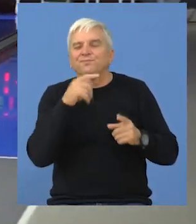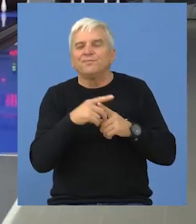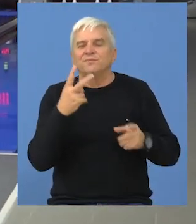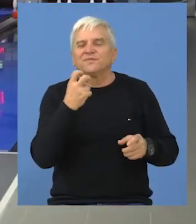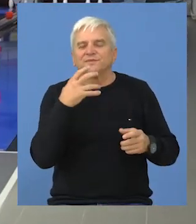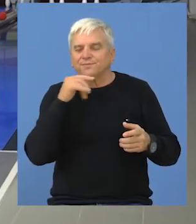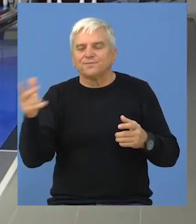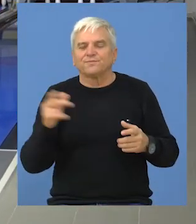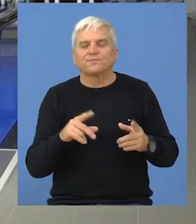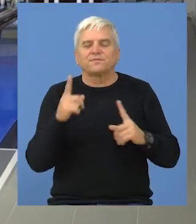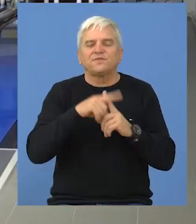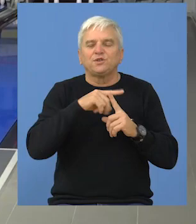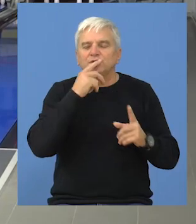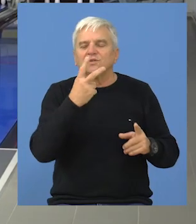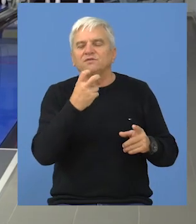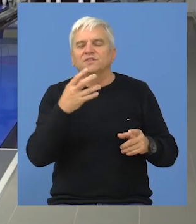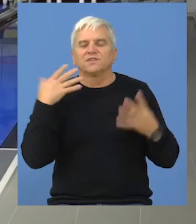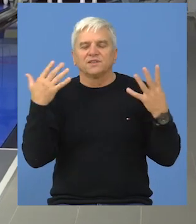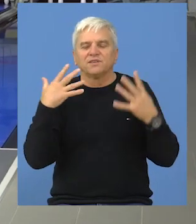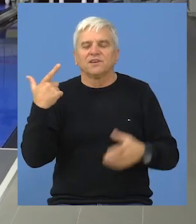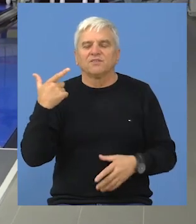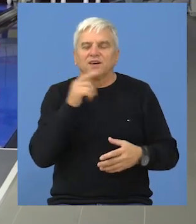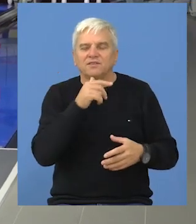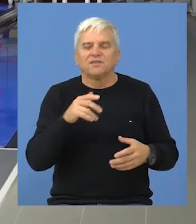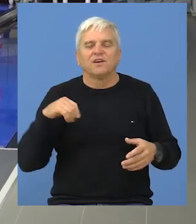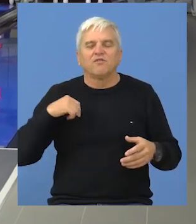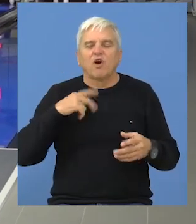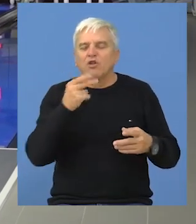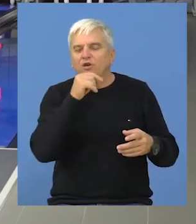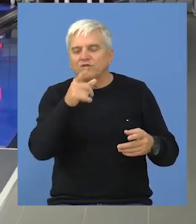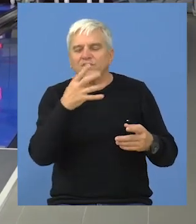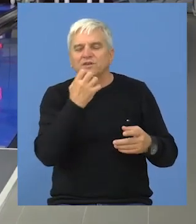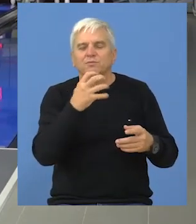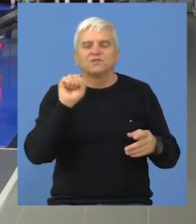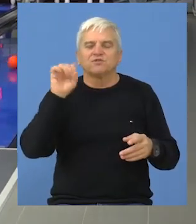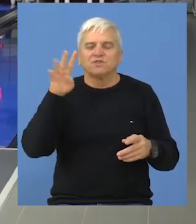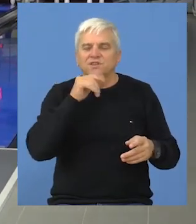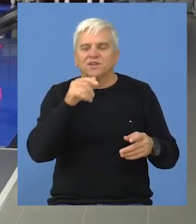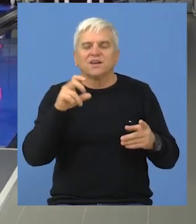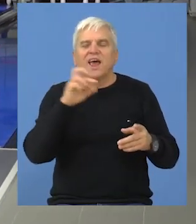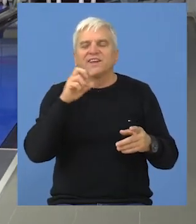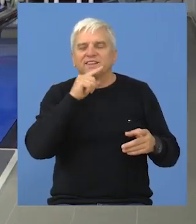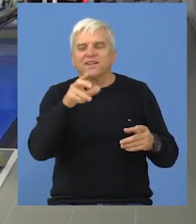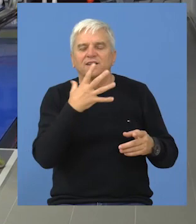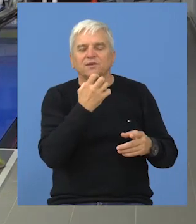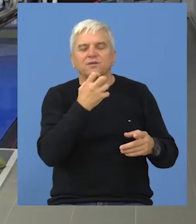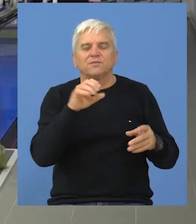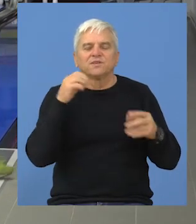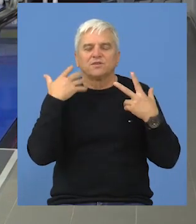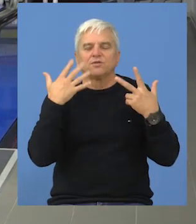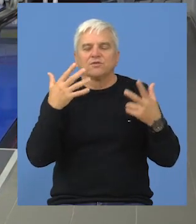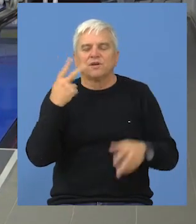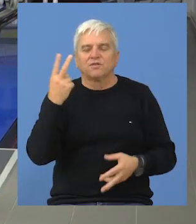Varga 248, TOT 292, Vojnović 514 i Erdeljan